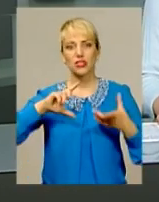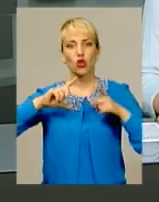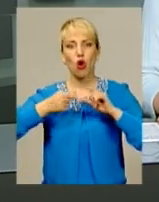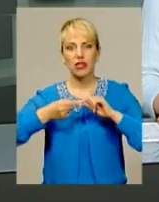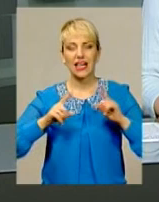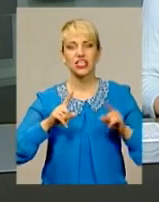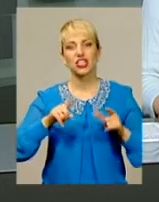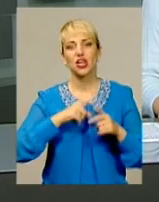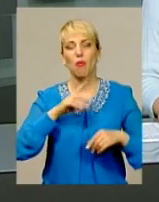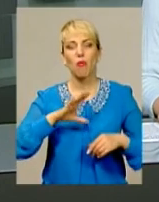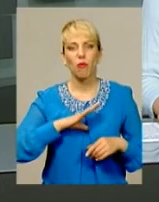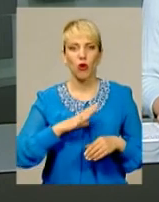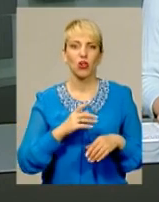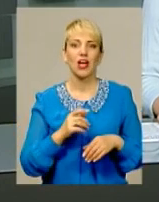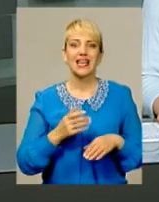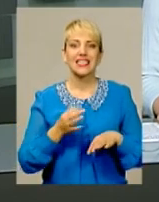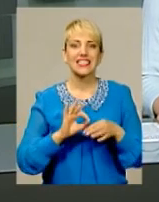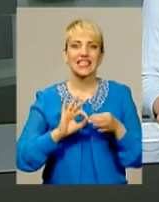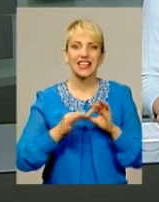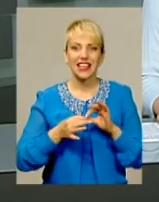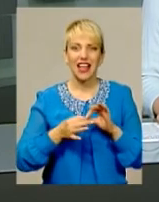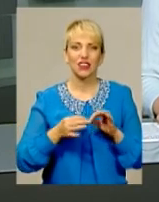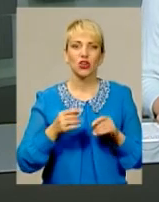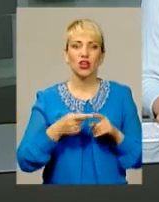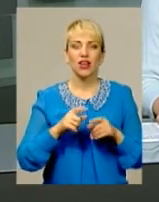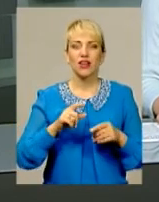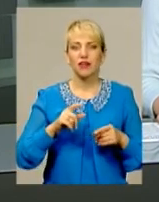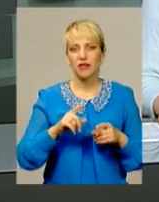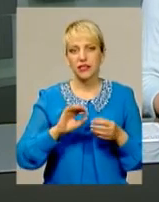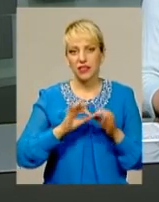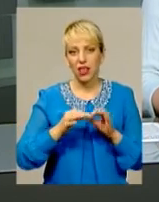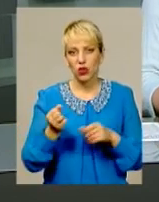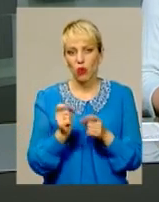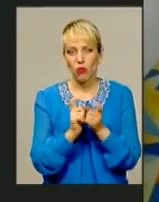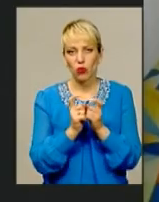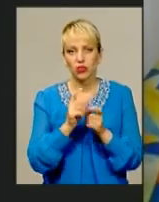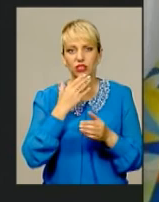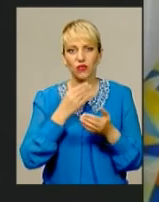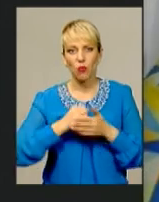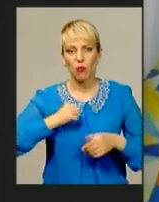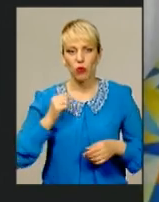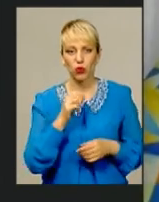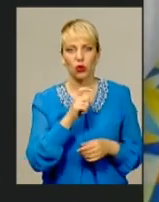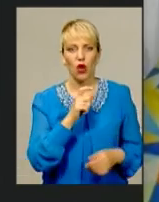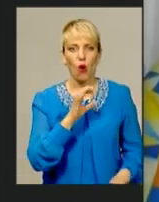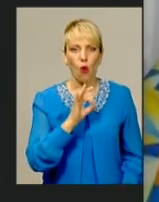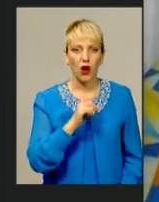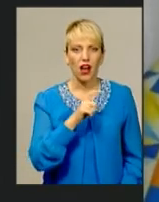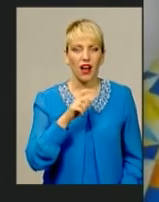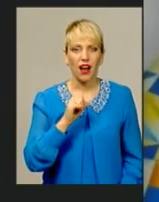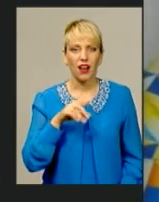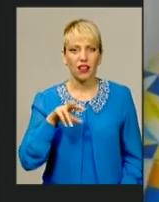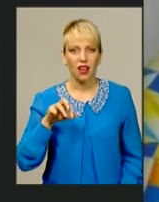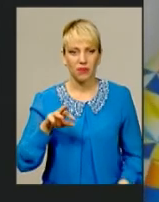складно змагатися із подругою по команді Ольгою Харлан у кваліфікації? Ні, ні, ні.